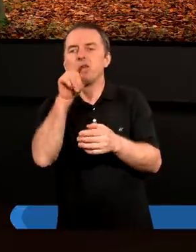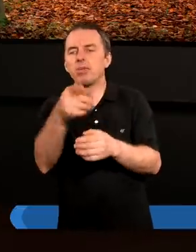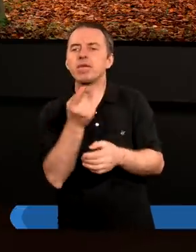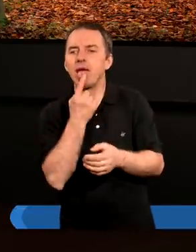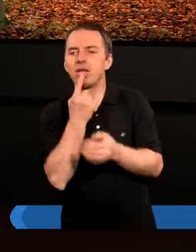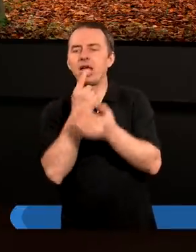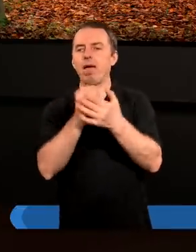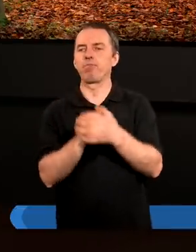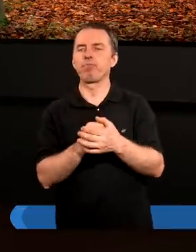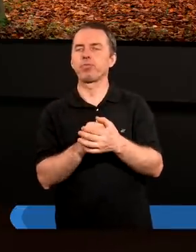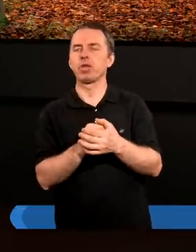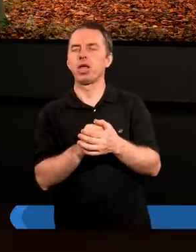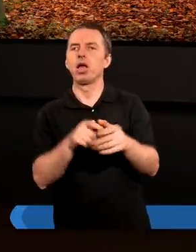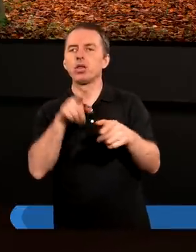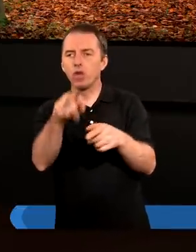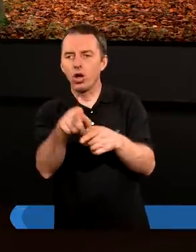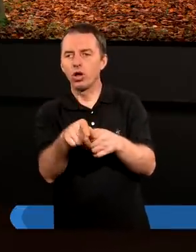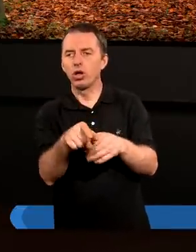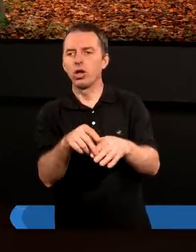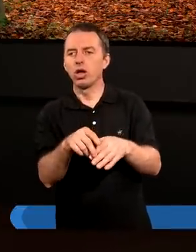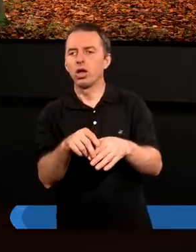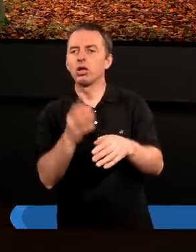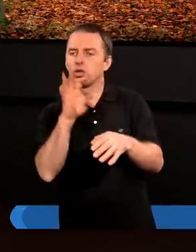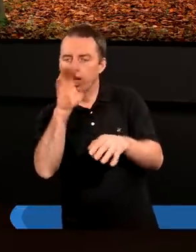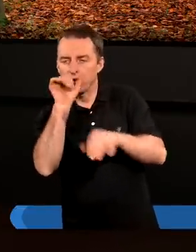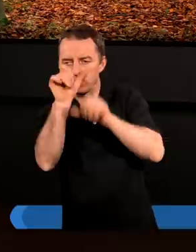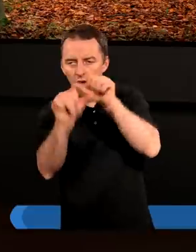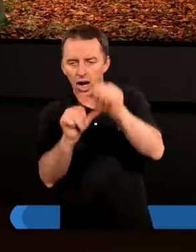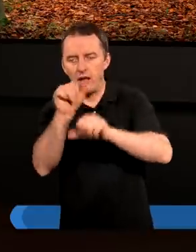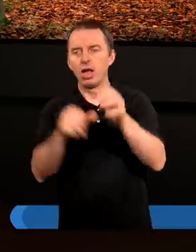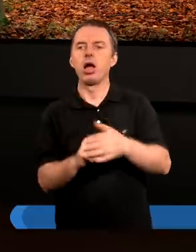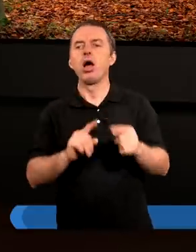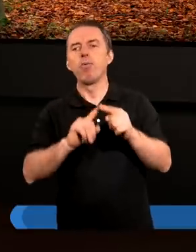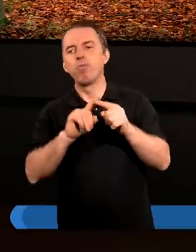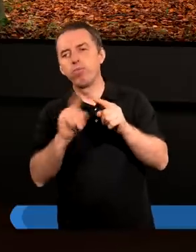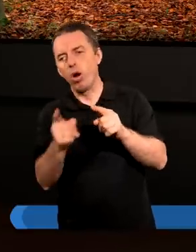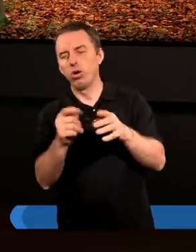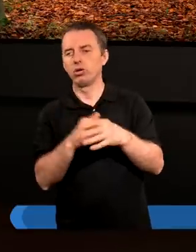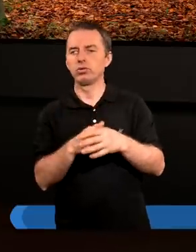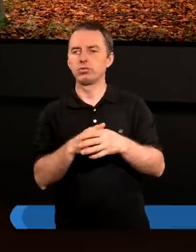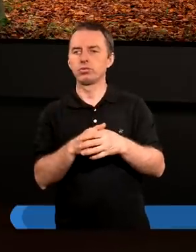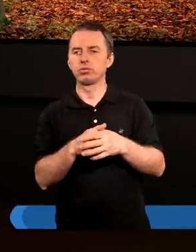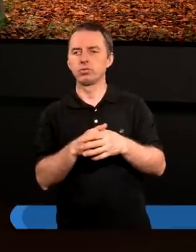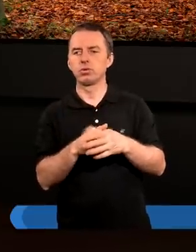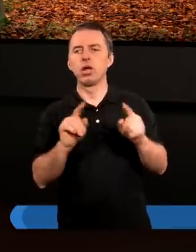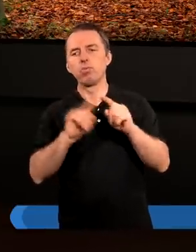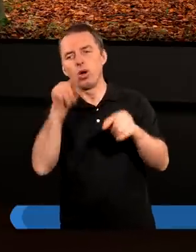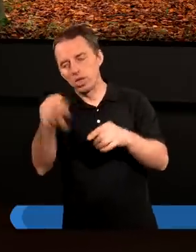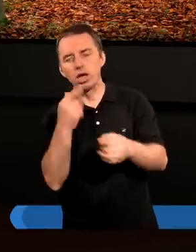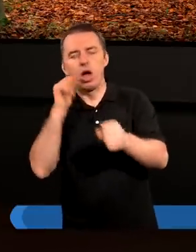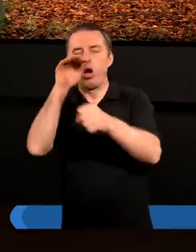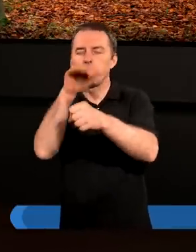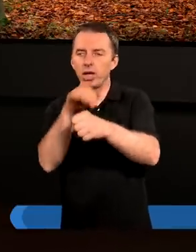językiem. 400 lat po tych